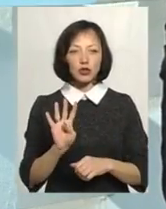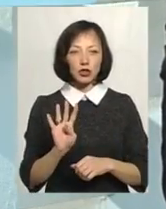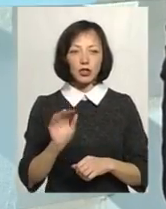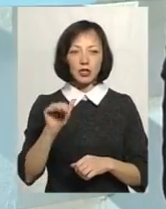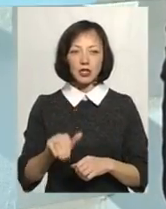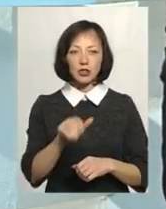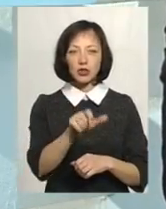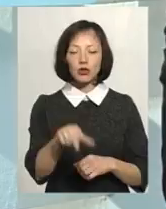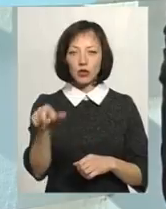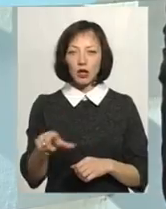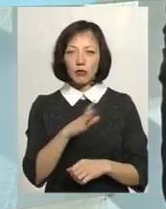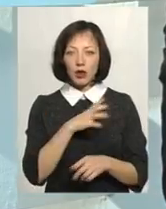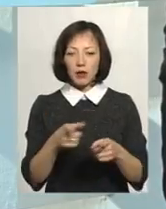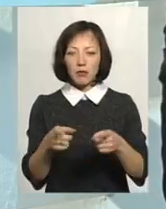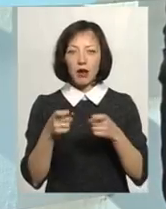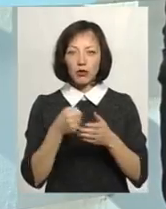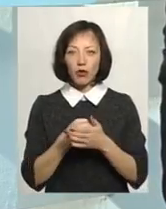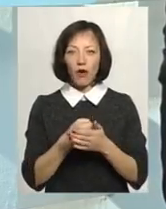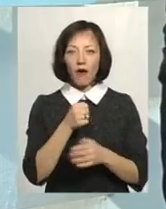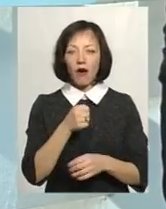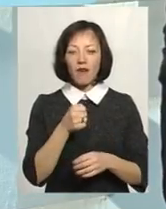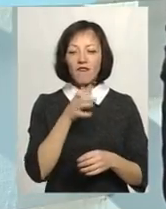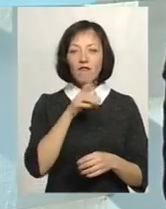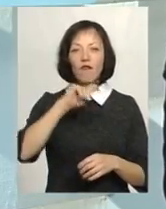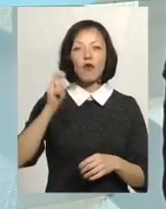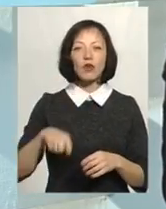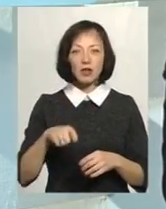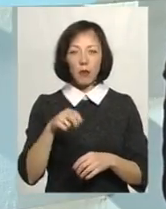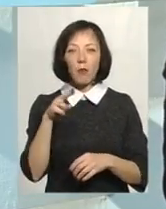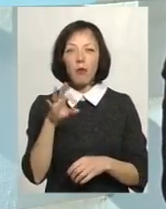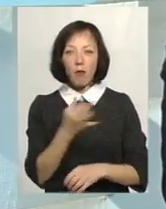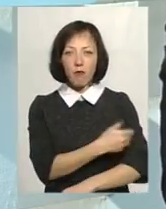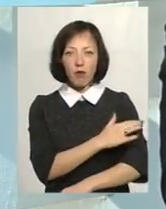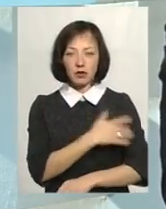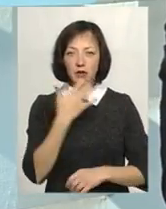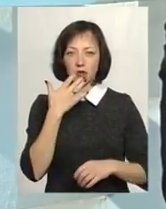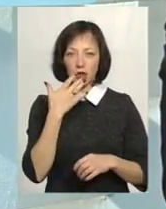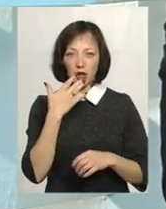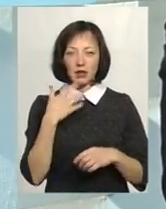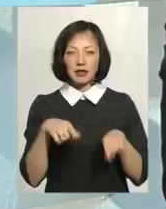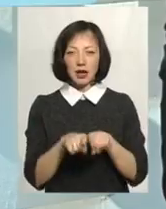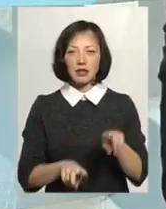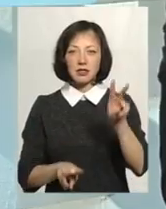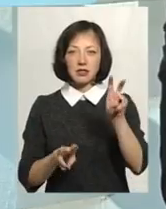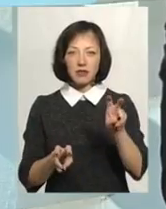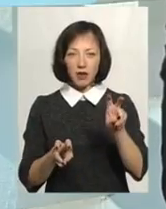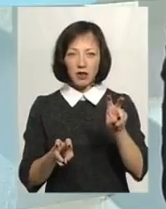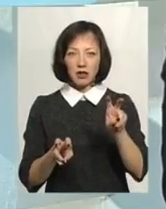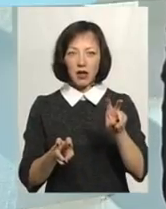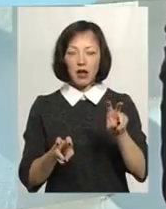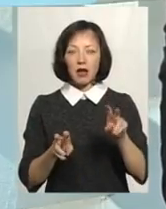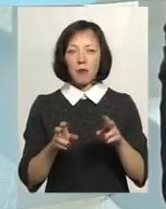людей були притягнуті тільки до воєнного періоду по польській націоналісті, так званій польській організації